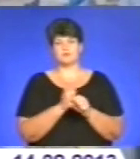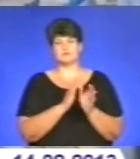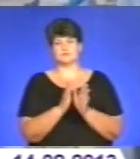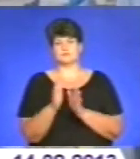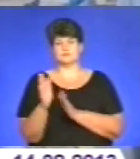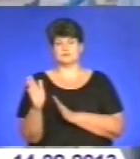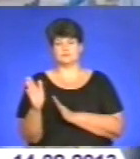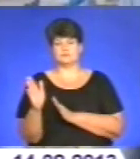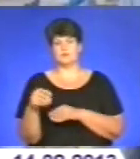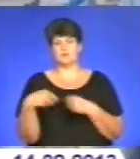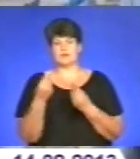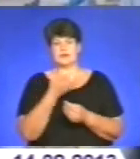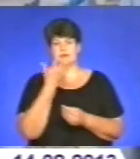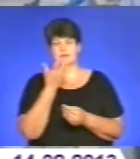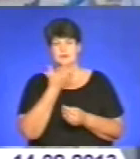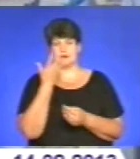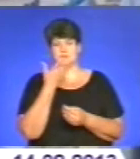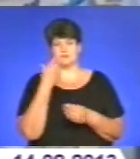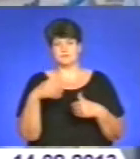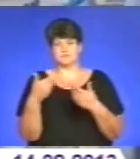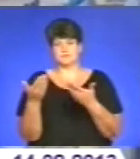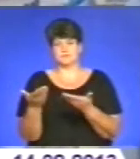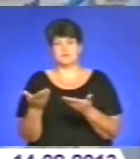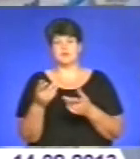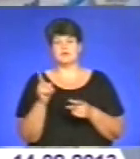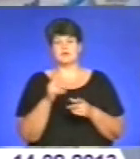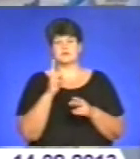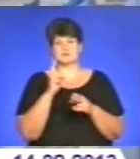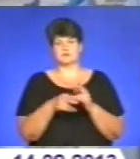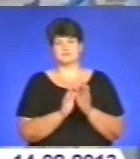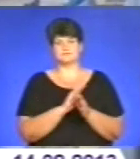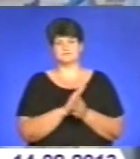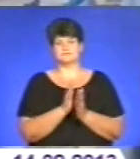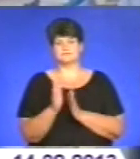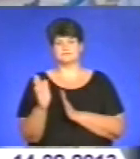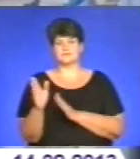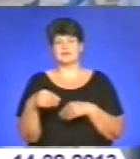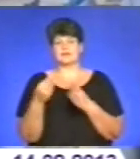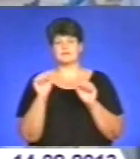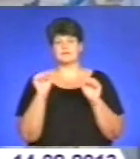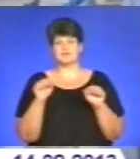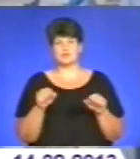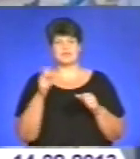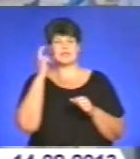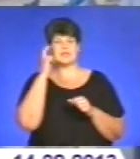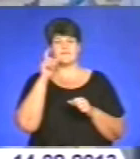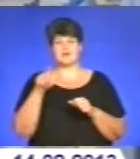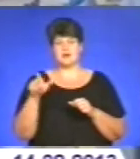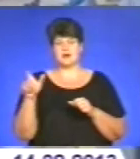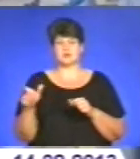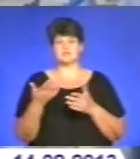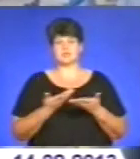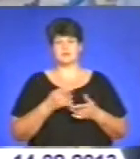і подати теплоноситель, завершити благоустройство і дати можливість київлянам, жителям цього